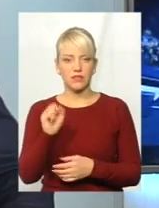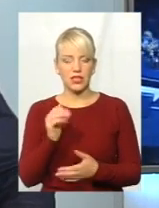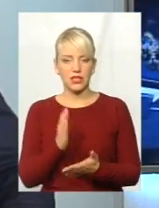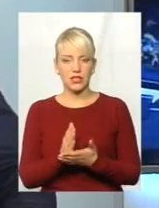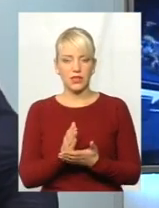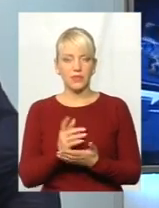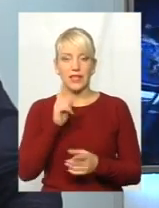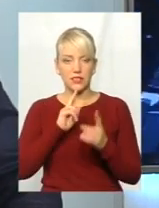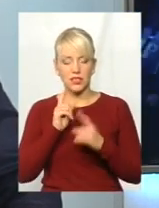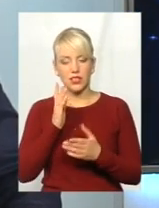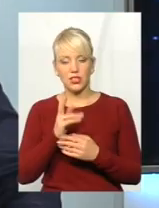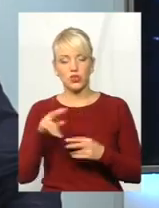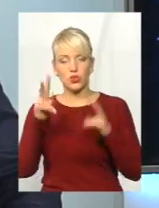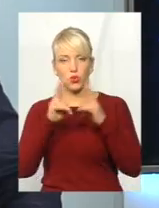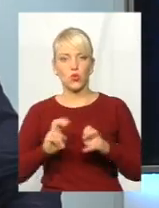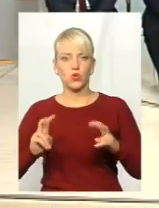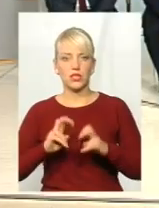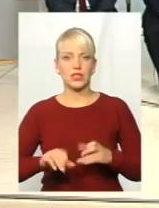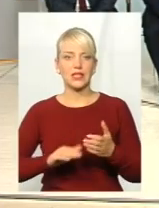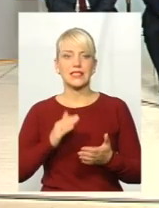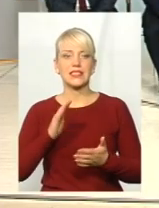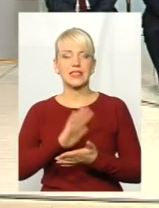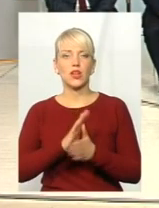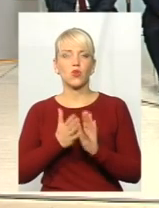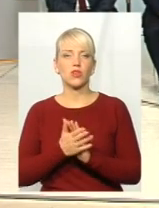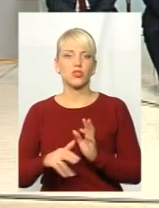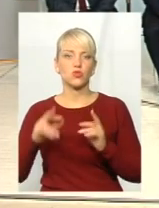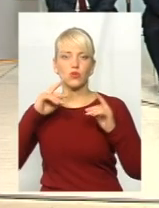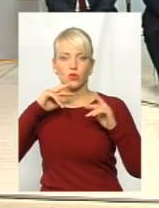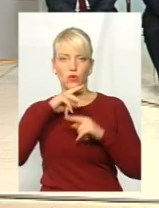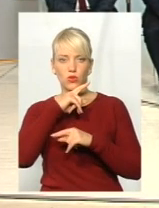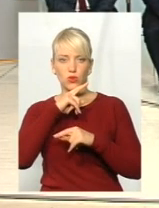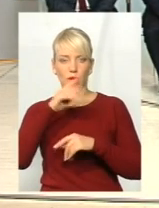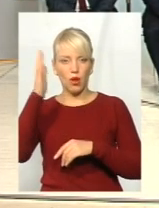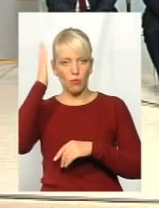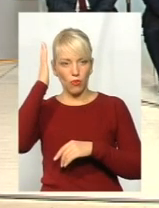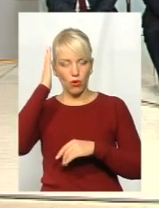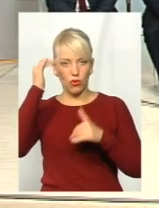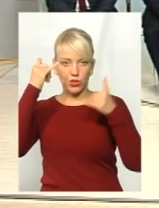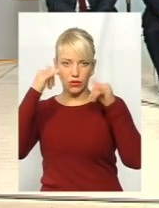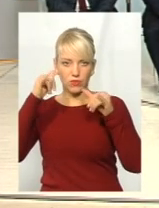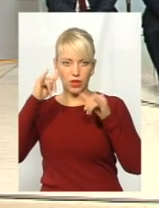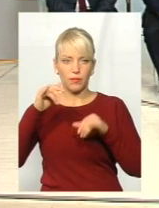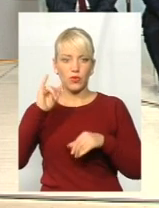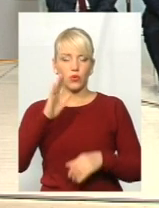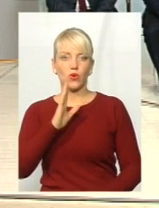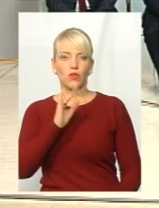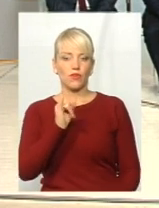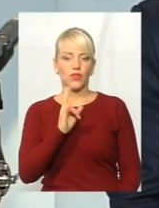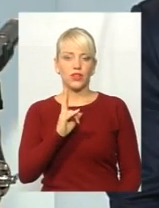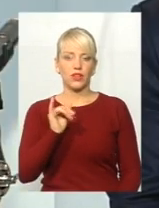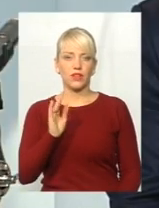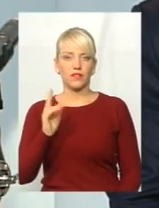щодо розслідування ситуації щодо утруєння поголів'я великою рогладою хороби в Віньківцях.